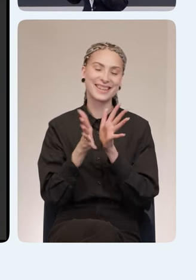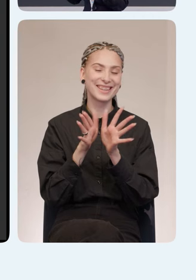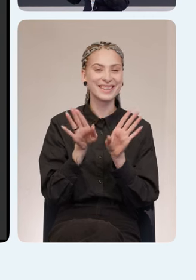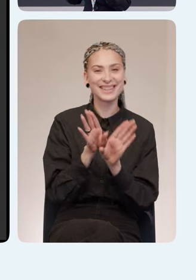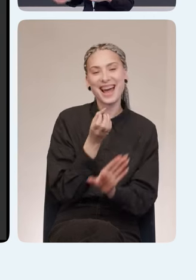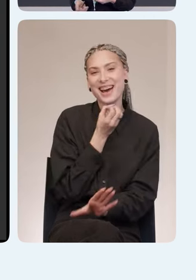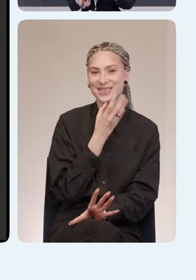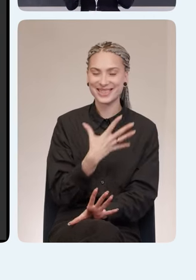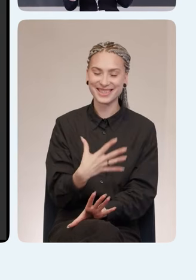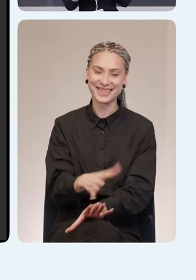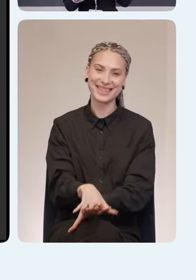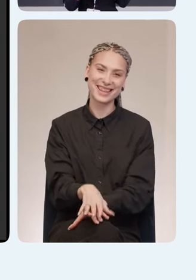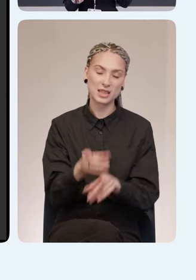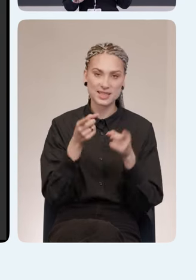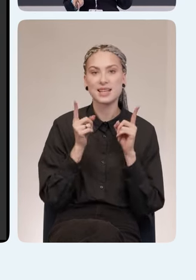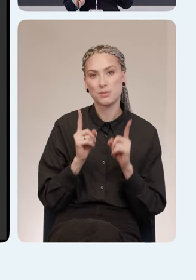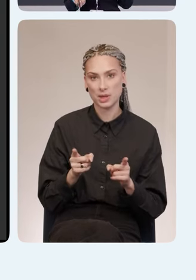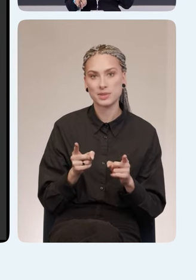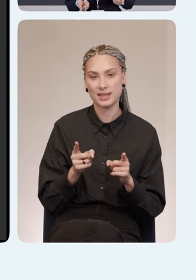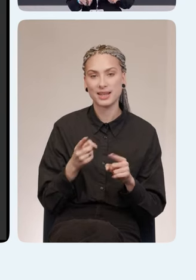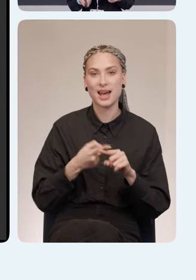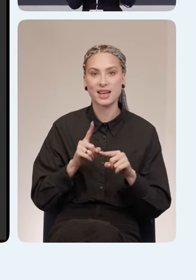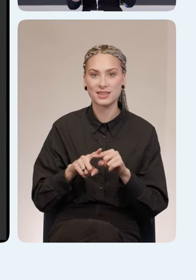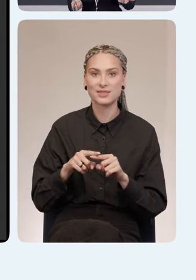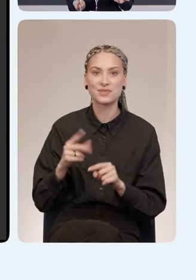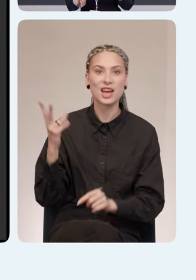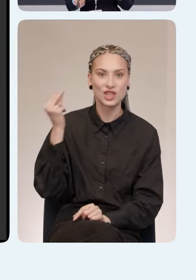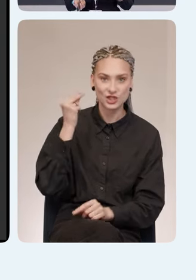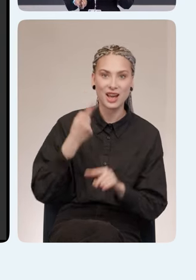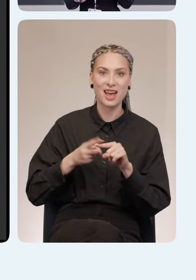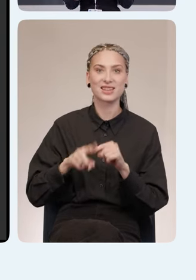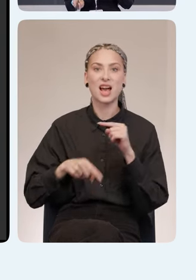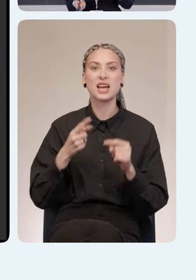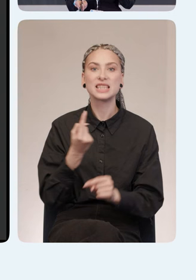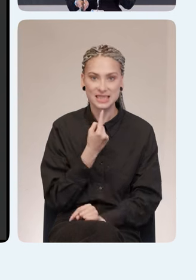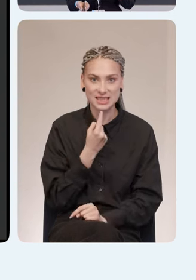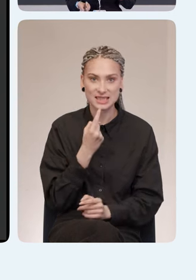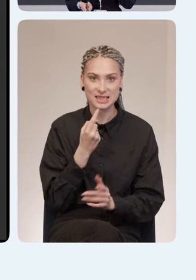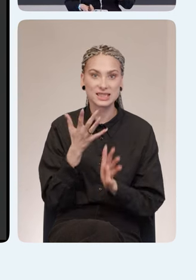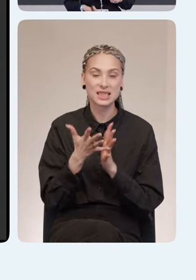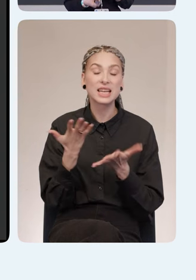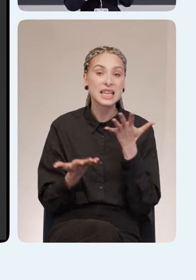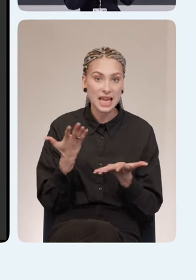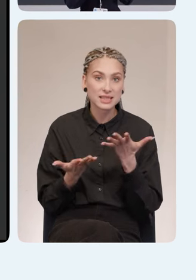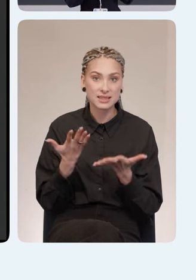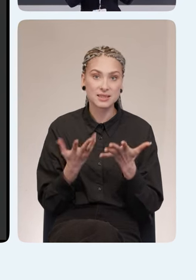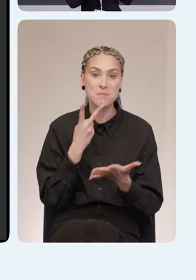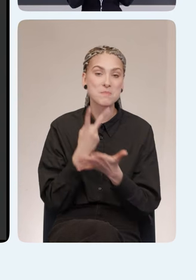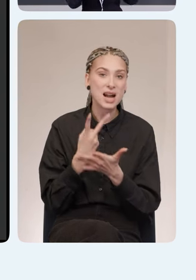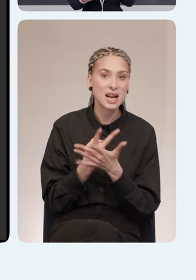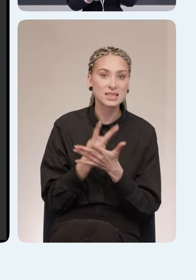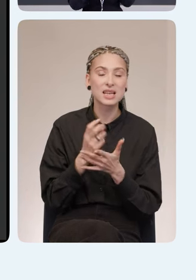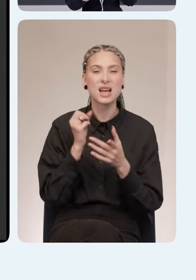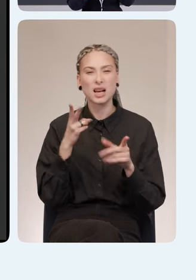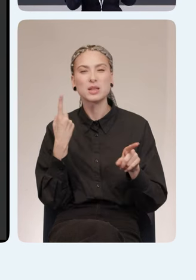хорошенькие. На самом деле это речь, это язык. И если показать как-то